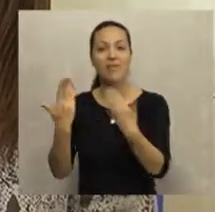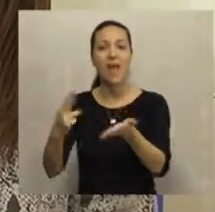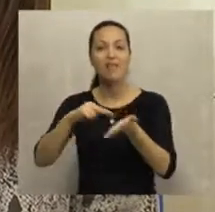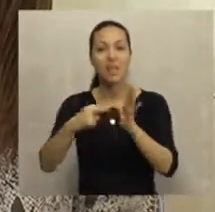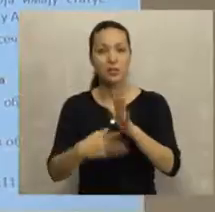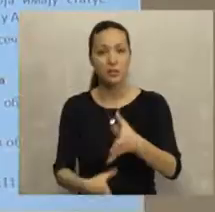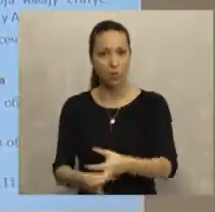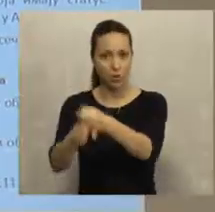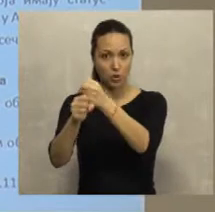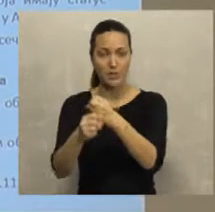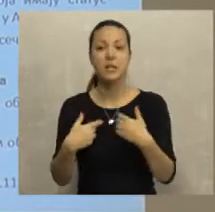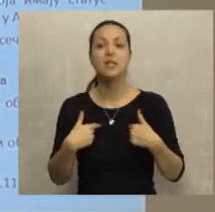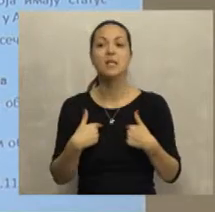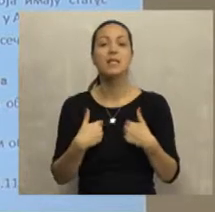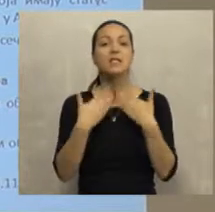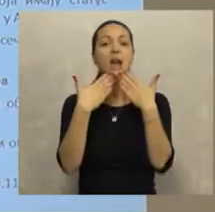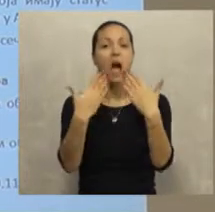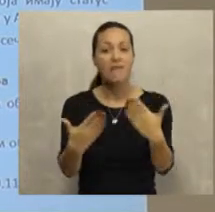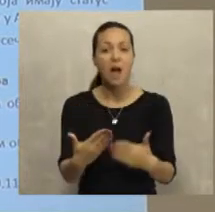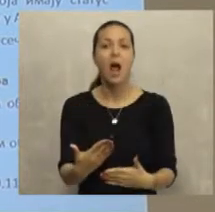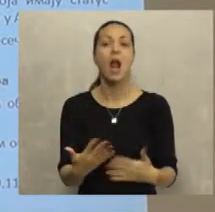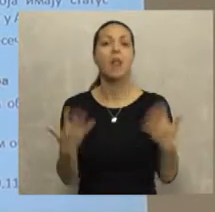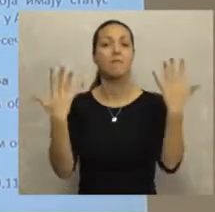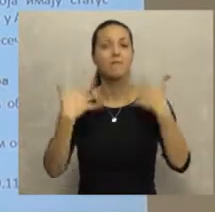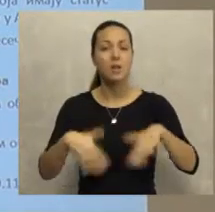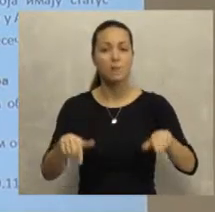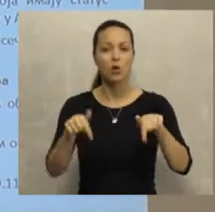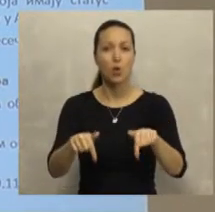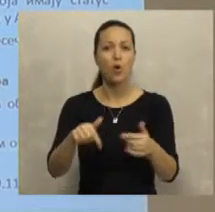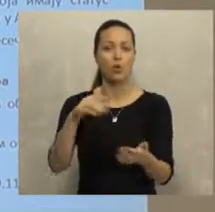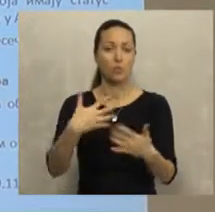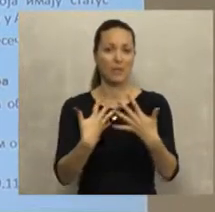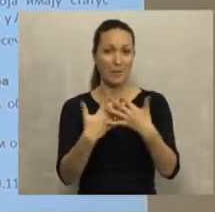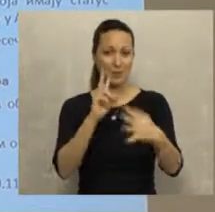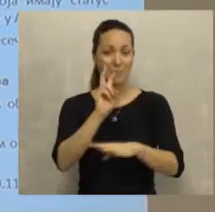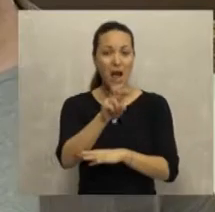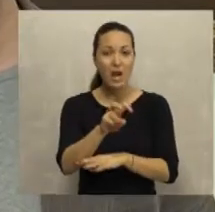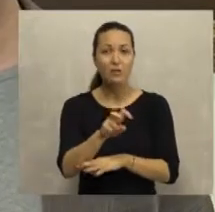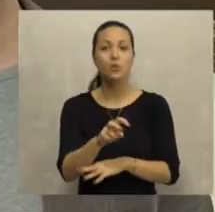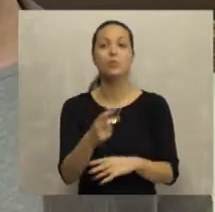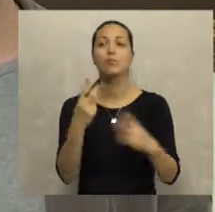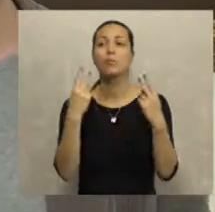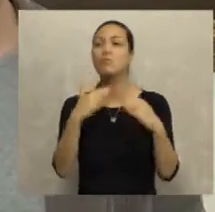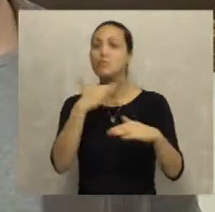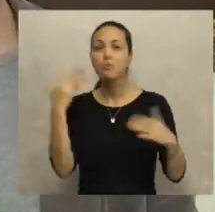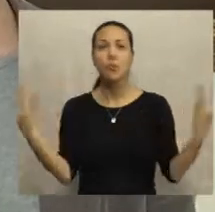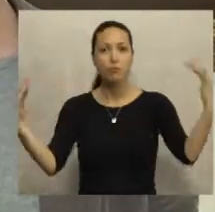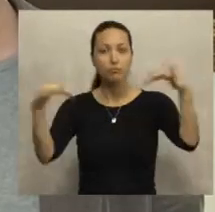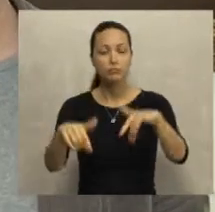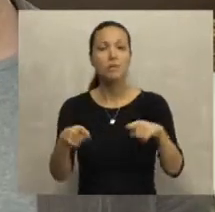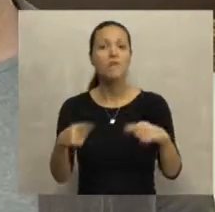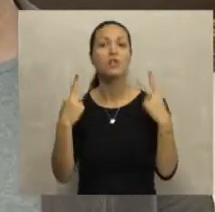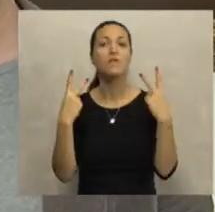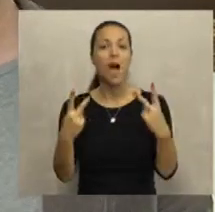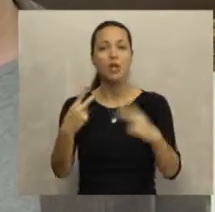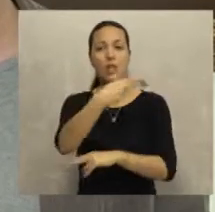tehničku podršku. Sve jedno, prvo bih se zahvalio svim poslodavcima s teritoriju opštine Sremski Karlovci što su se odezvolju u telikom broju ovako važnoj